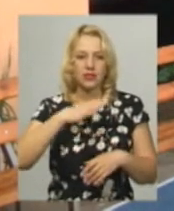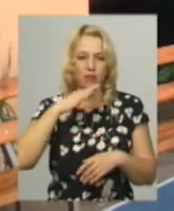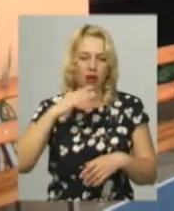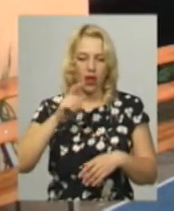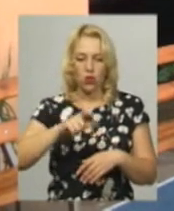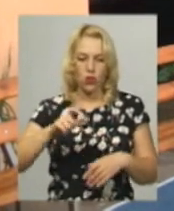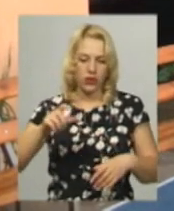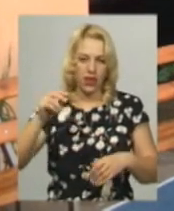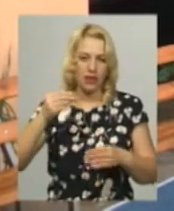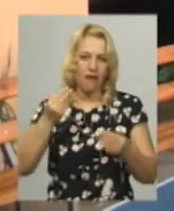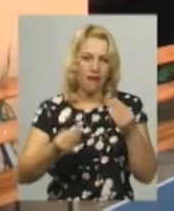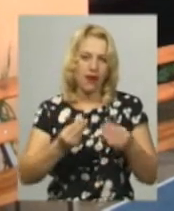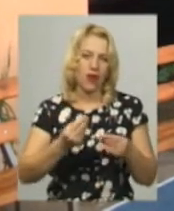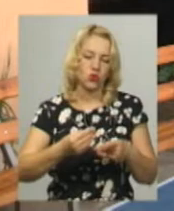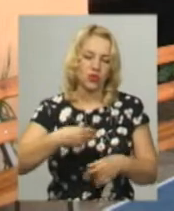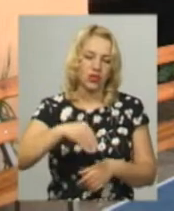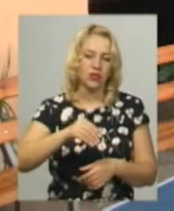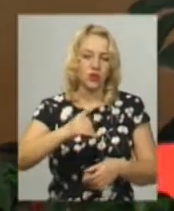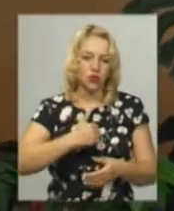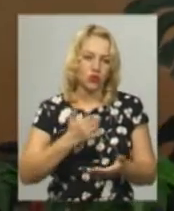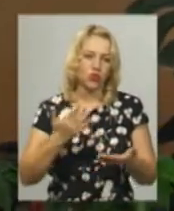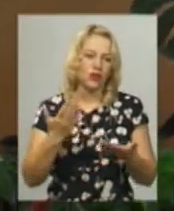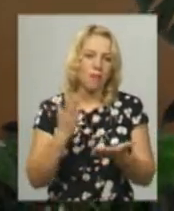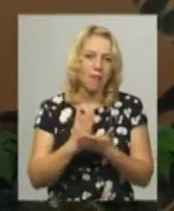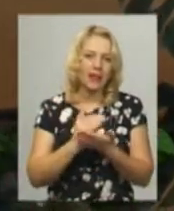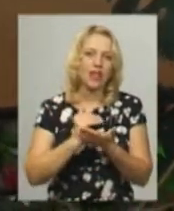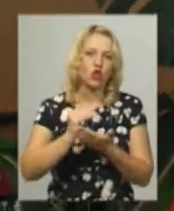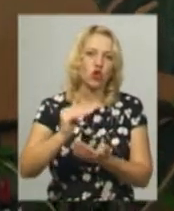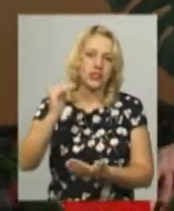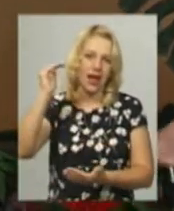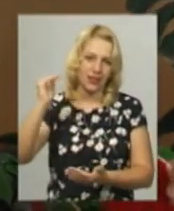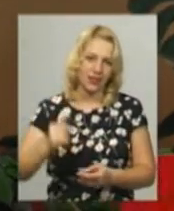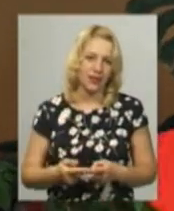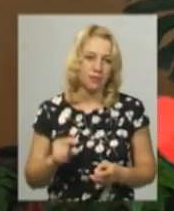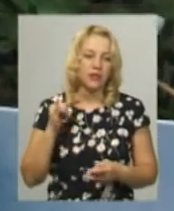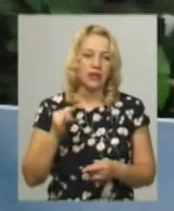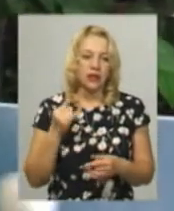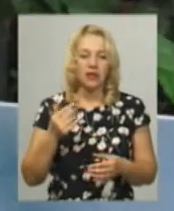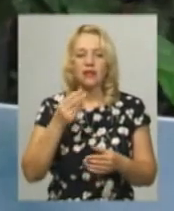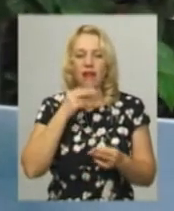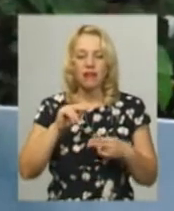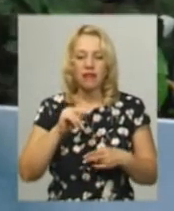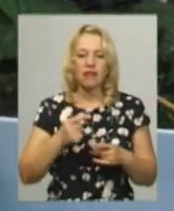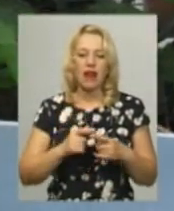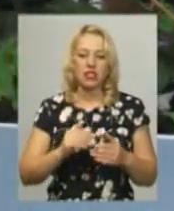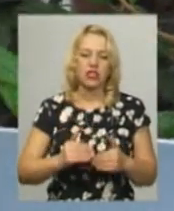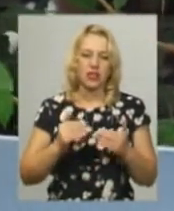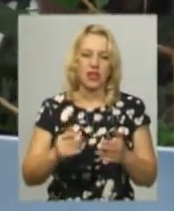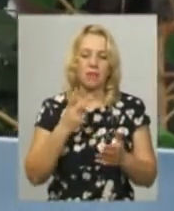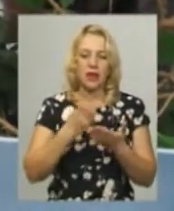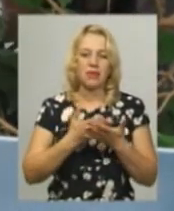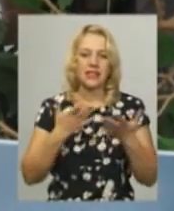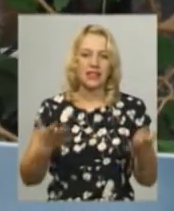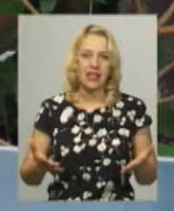теніс, не хочуть до цього мати великі досягнення в цьому. Степан Стрихарчук каже, найважчий етап в програмі «Юніор Старт» був для нього на презентації